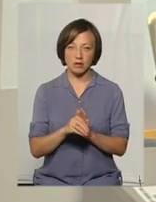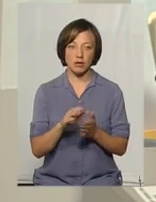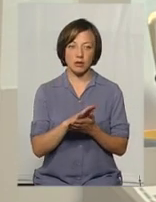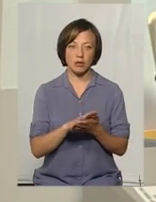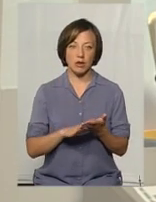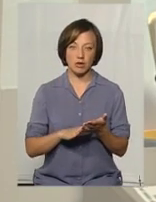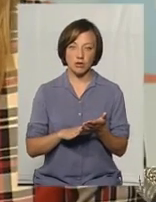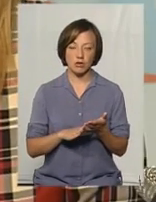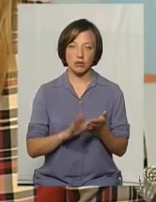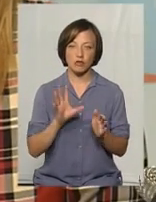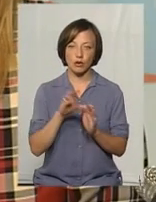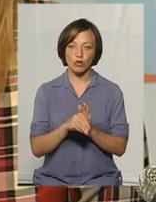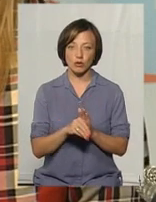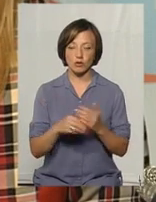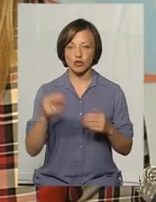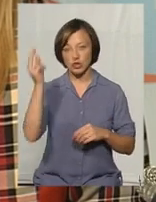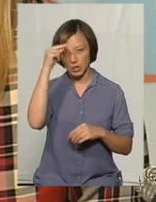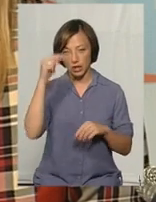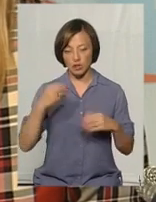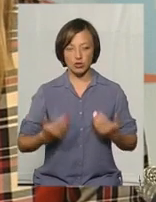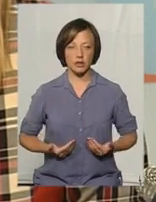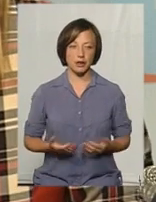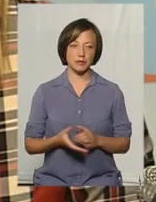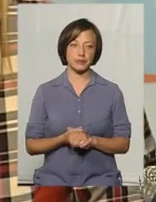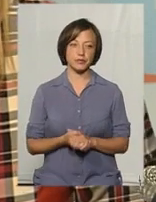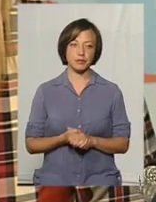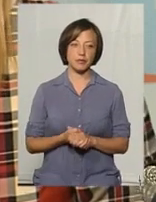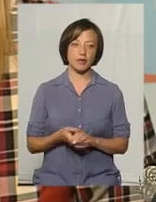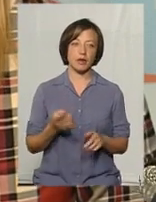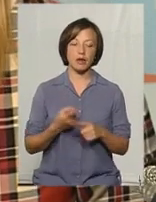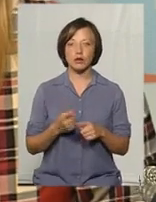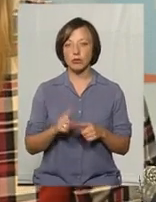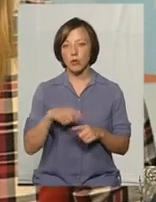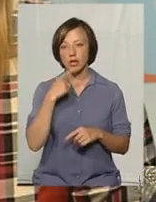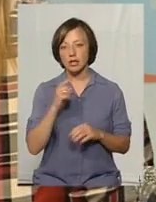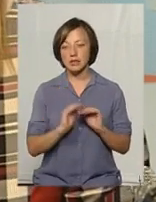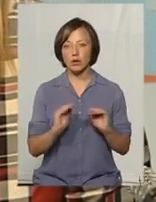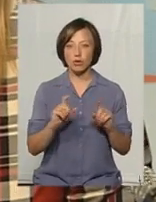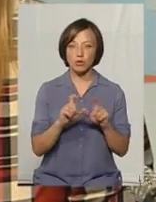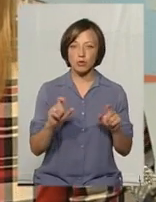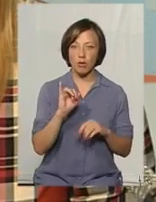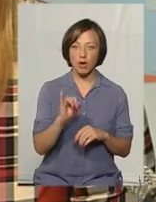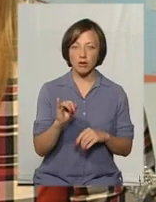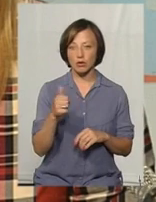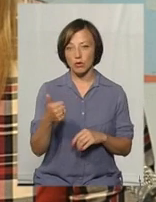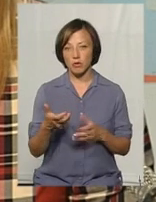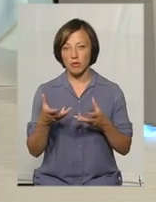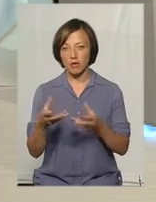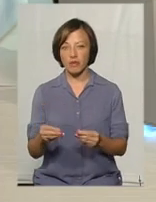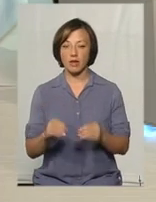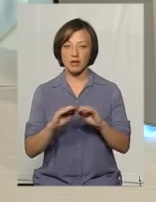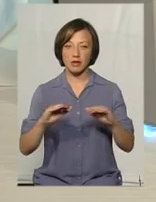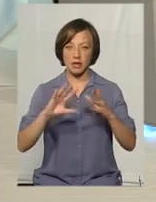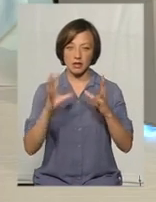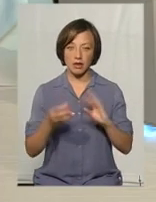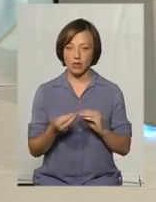включення в шкільне життя. Тому казати, чи садочок негативно чи позитивно впливає на дітей загалом,